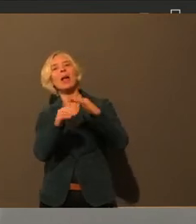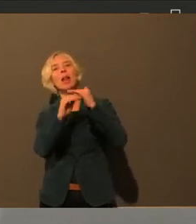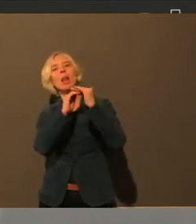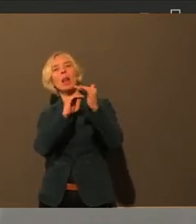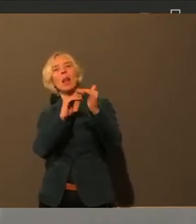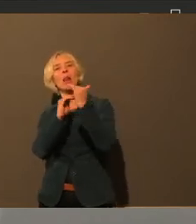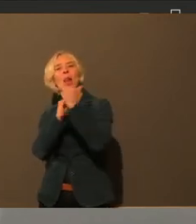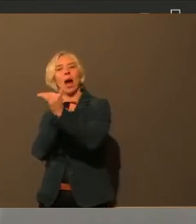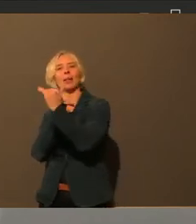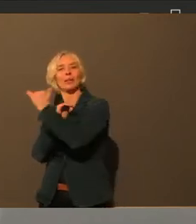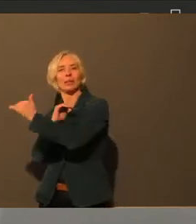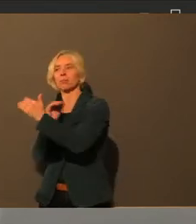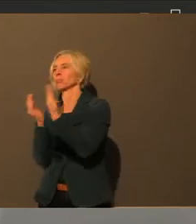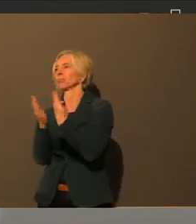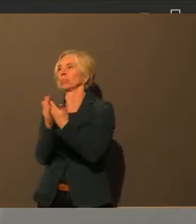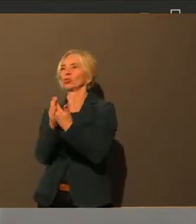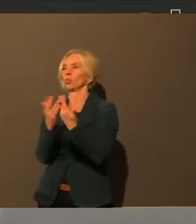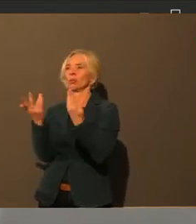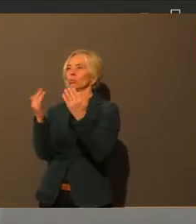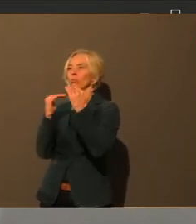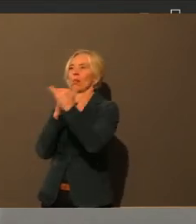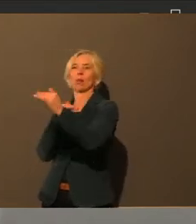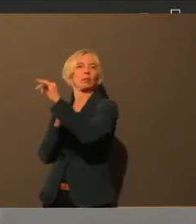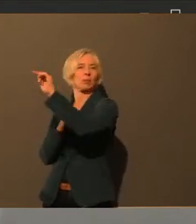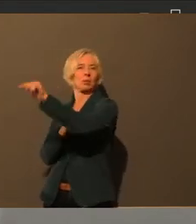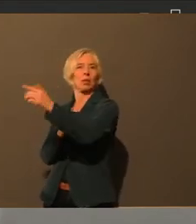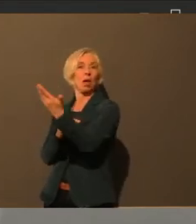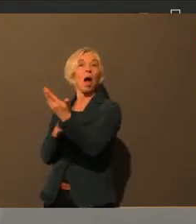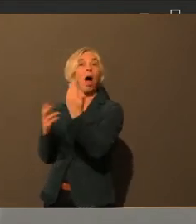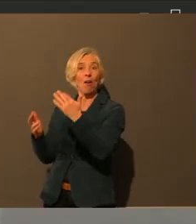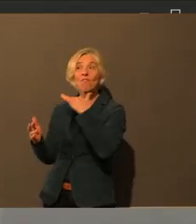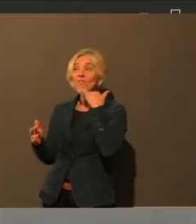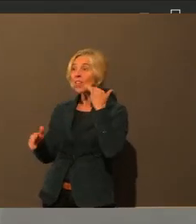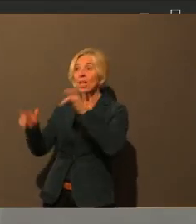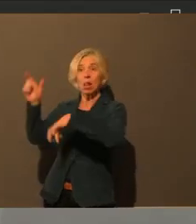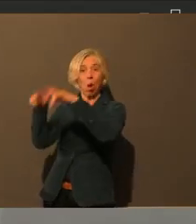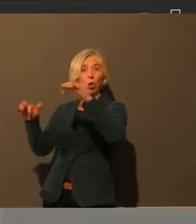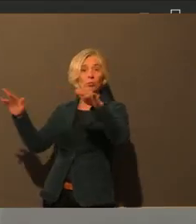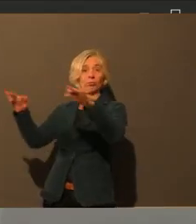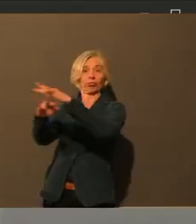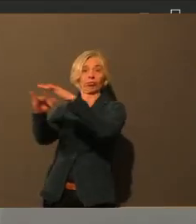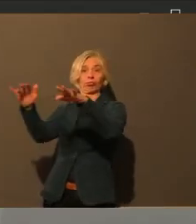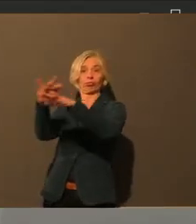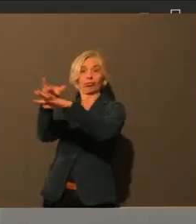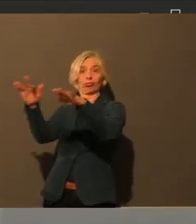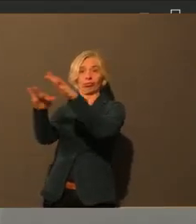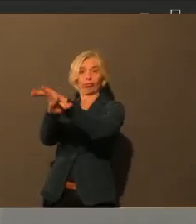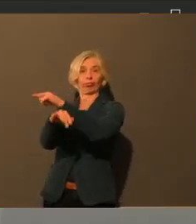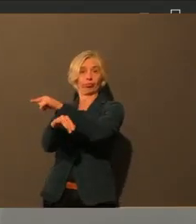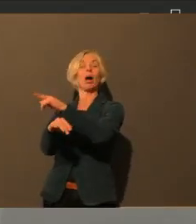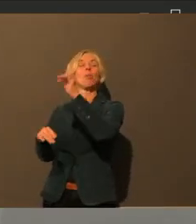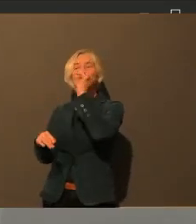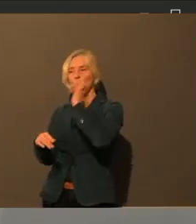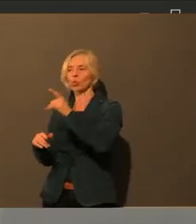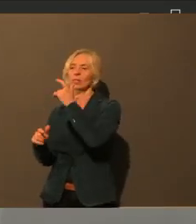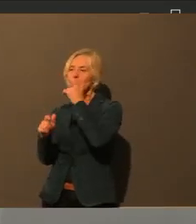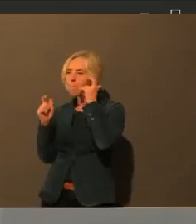dass da, wo einfach viele Menschenamtssammlungen sind, da trägt man eine Maske. Also für mich macht es eben auch keinen Sinn,